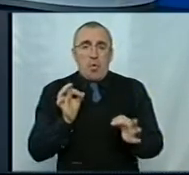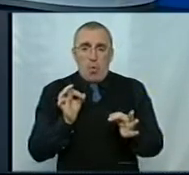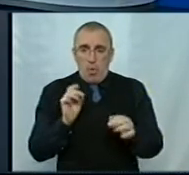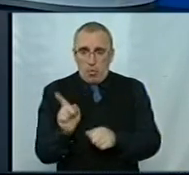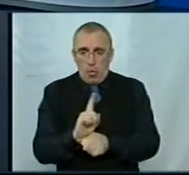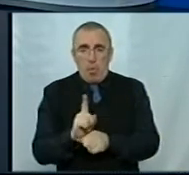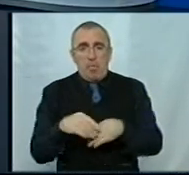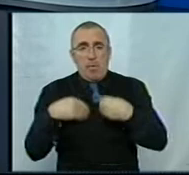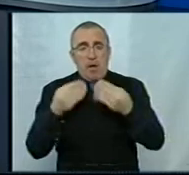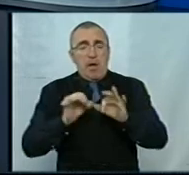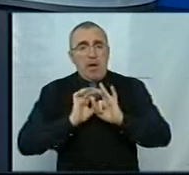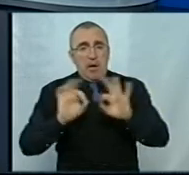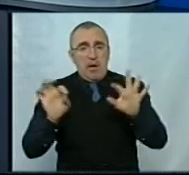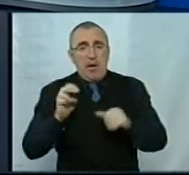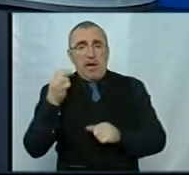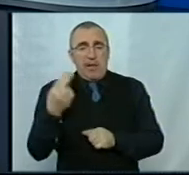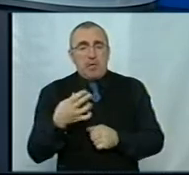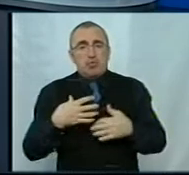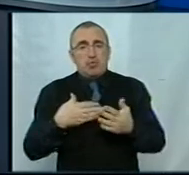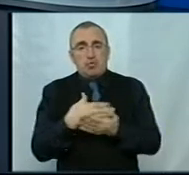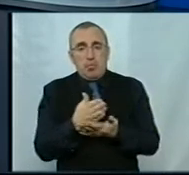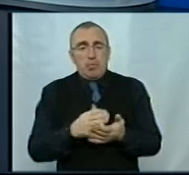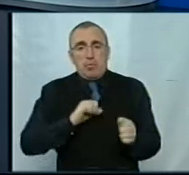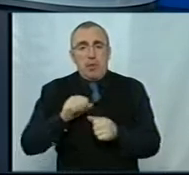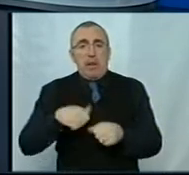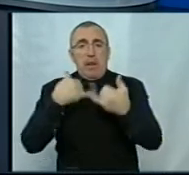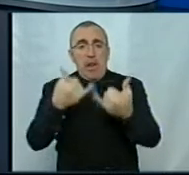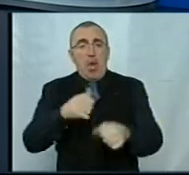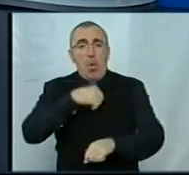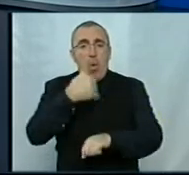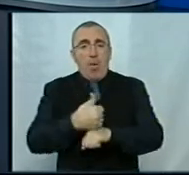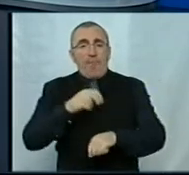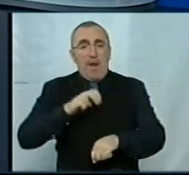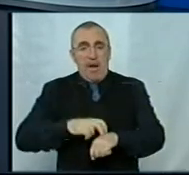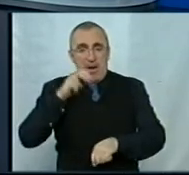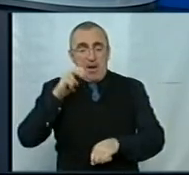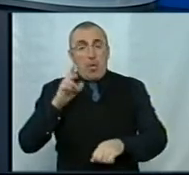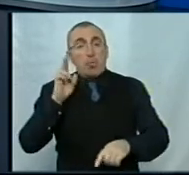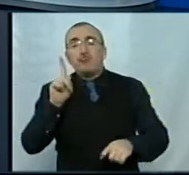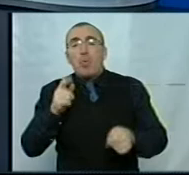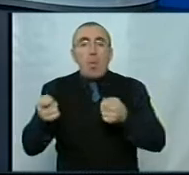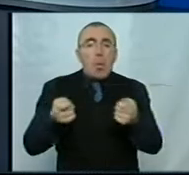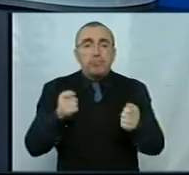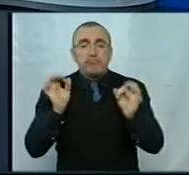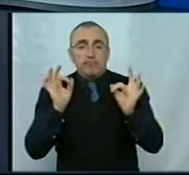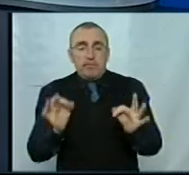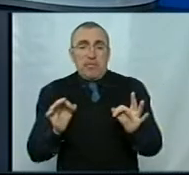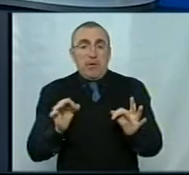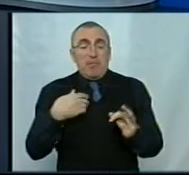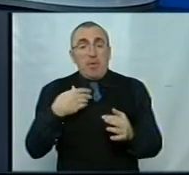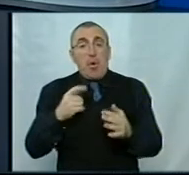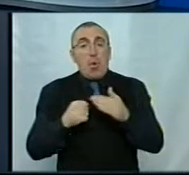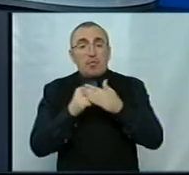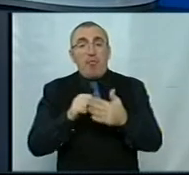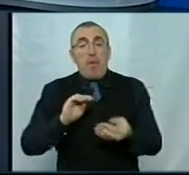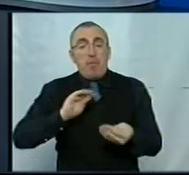надана інформація від Національної служби здоров'я для головного лікаря, щоб він розумів, що контролювати. Мені здається, основна проблема